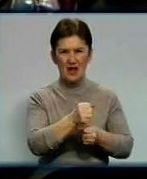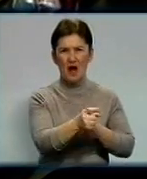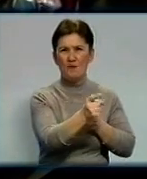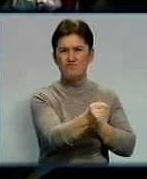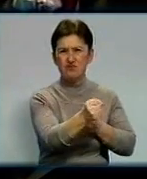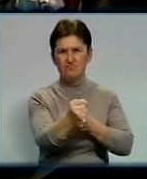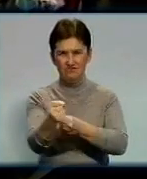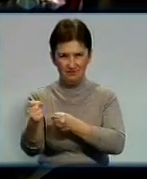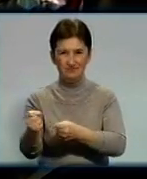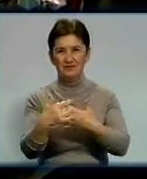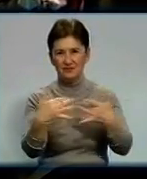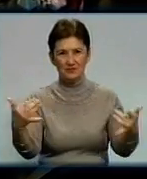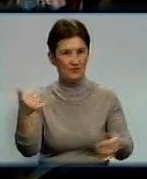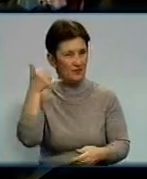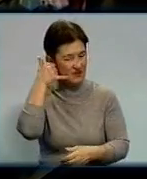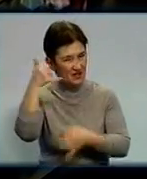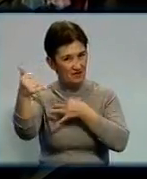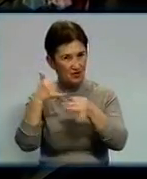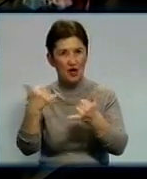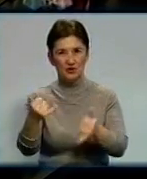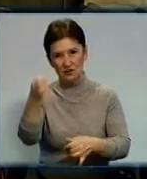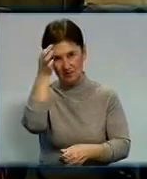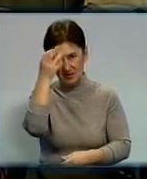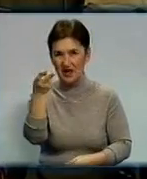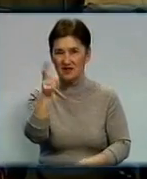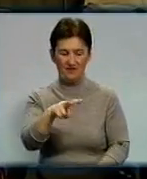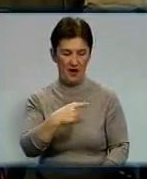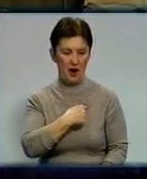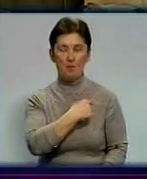телефоністом. Про війну ветерану й досі нагадують два поранення.